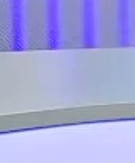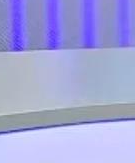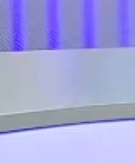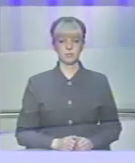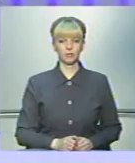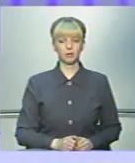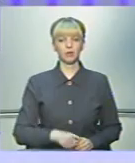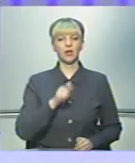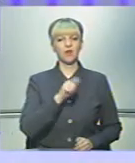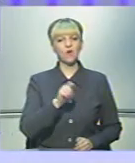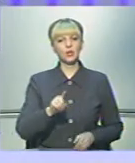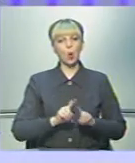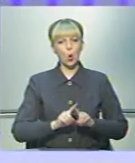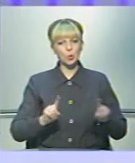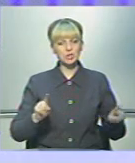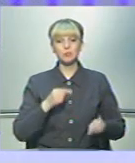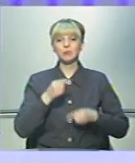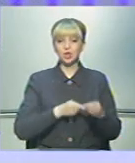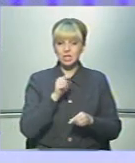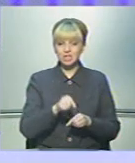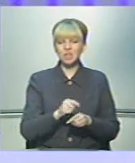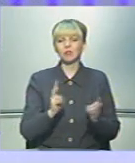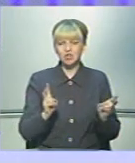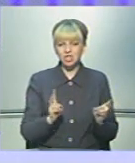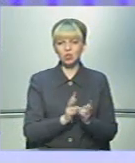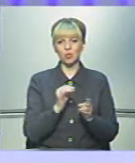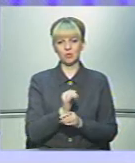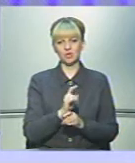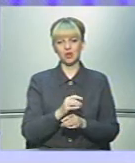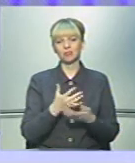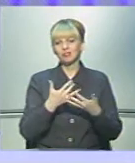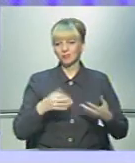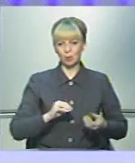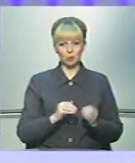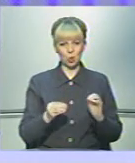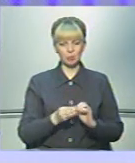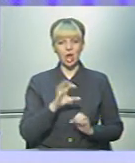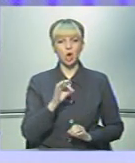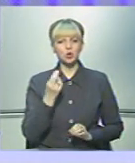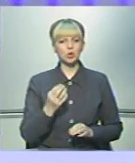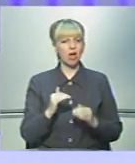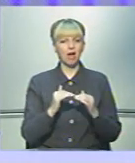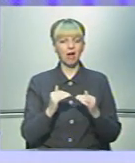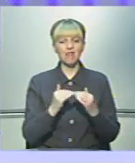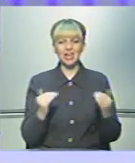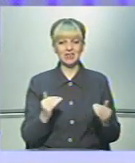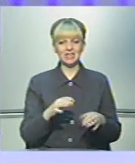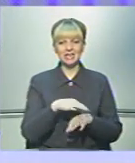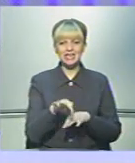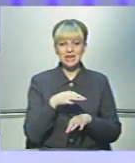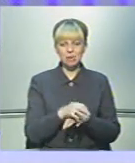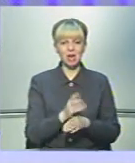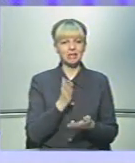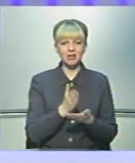Вони особливі і саме через це зіштовхуються із низкою проблем. Соціальна нерівність, дискримінація,